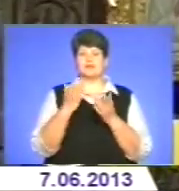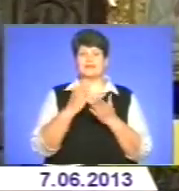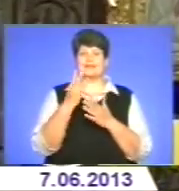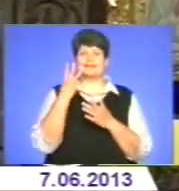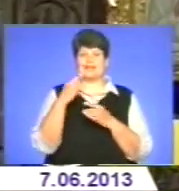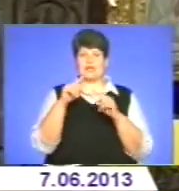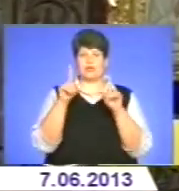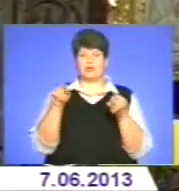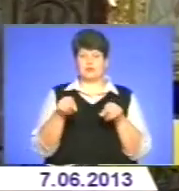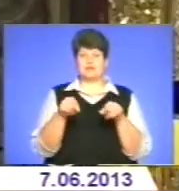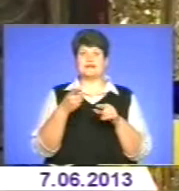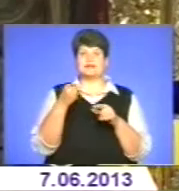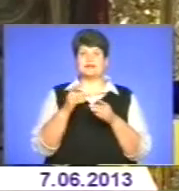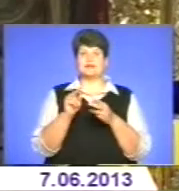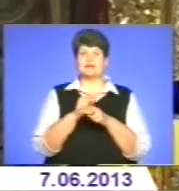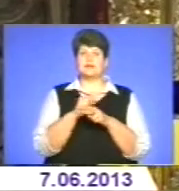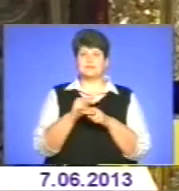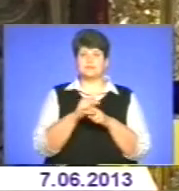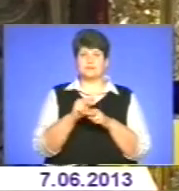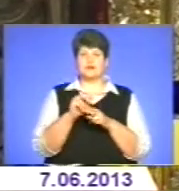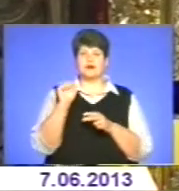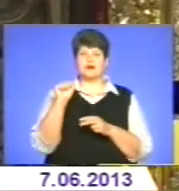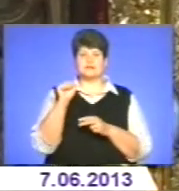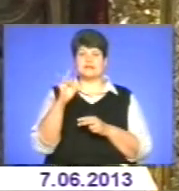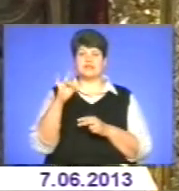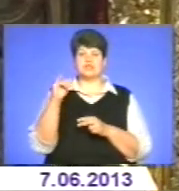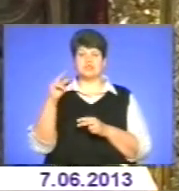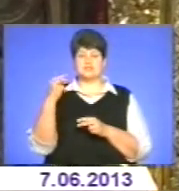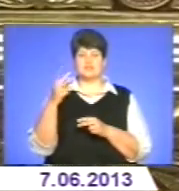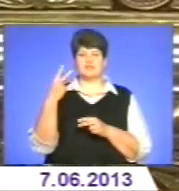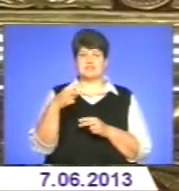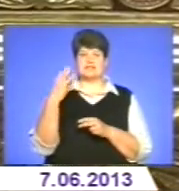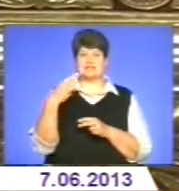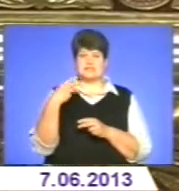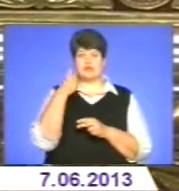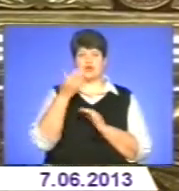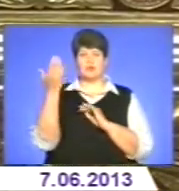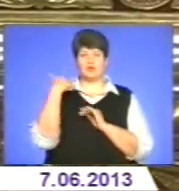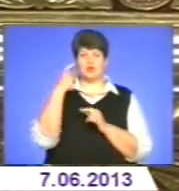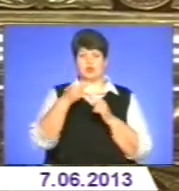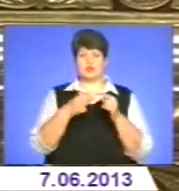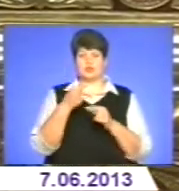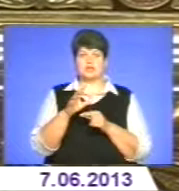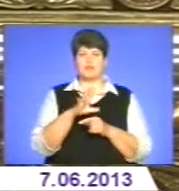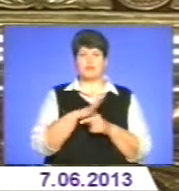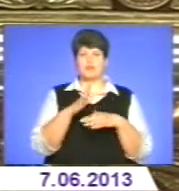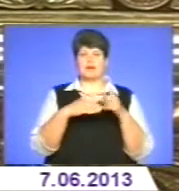ікони святого Арсенія. А за життя Арсен Річинський у 20-30-х роках минулого століття був практикуючим лікарем,